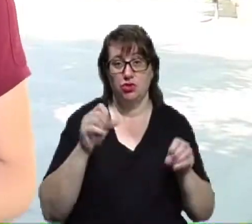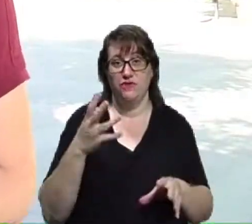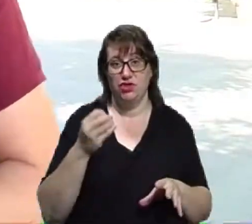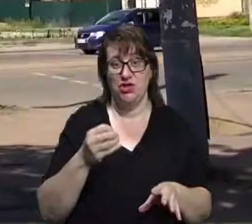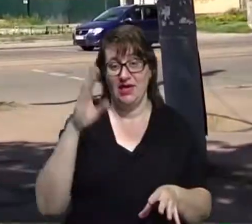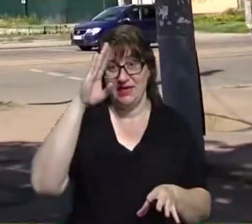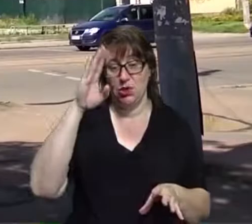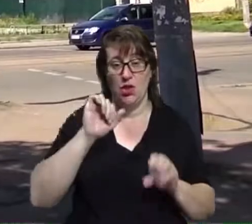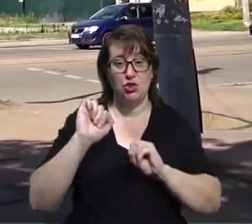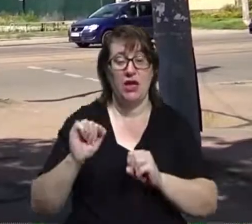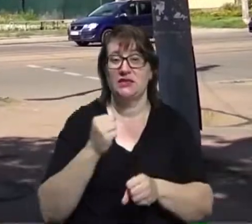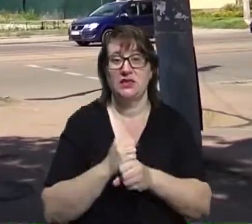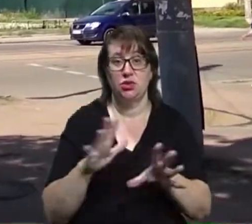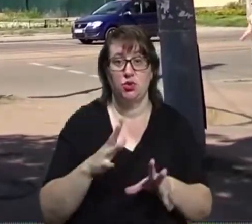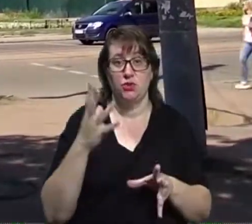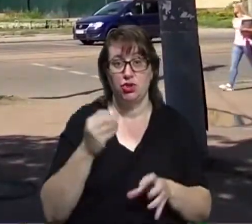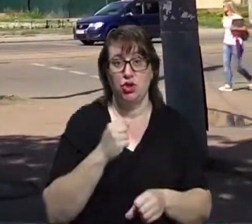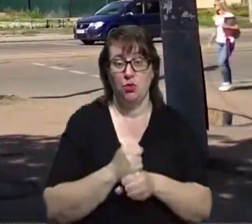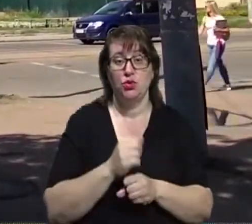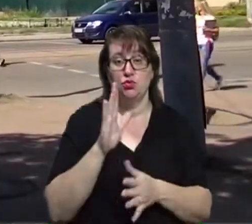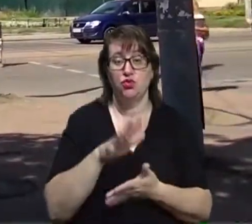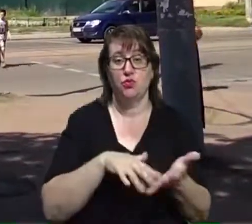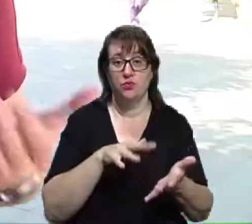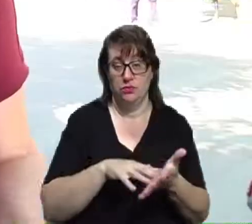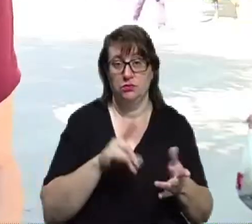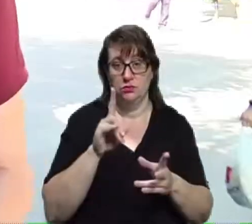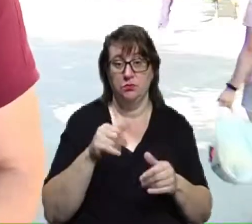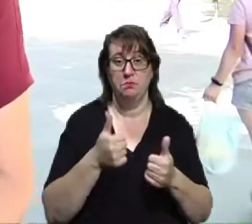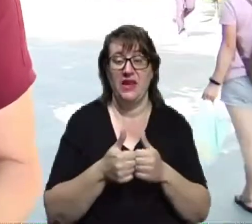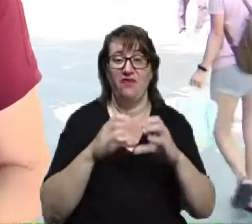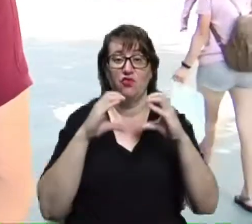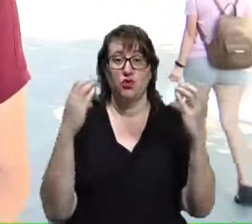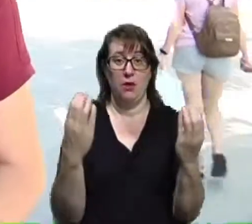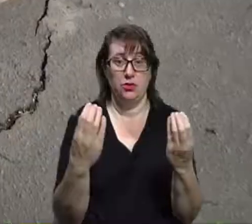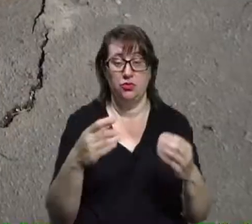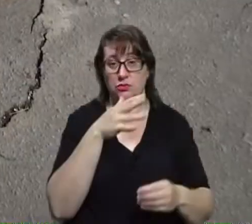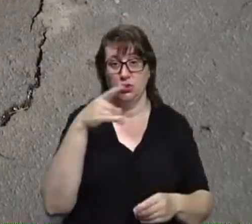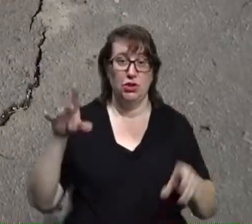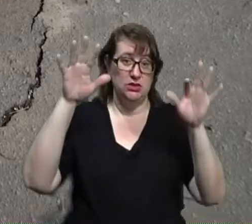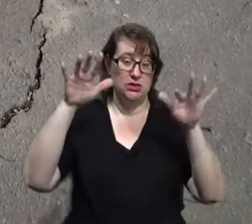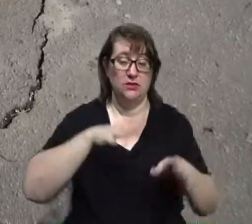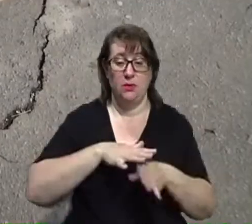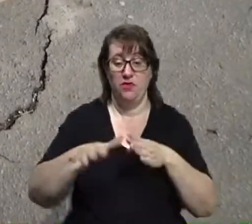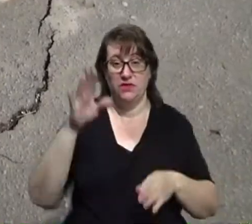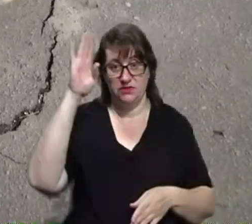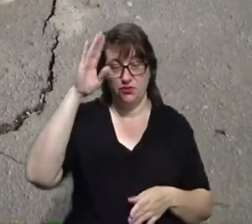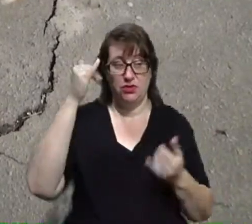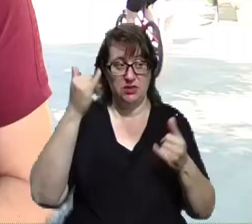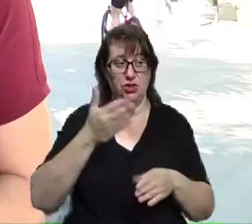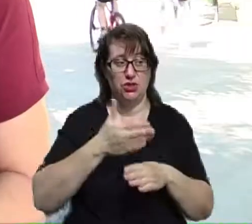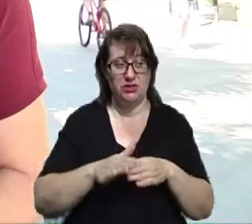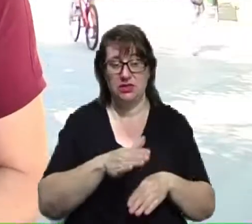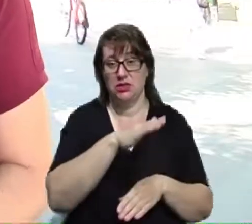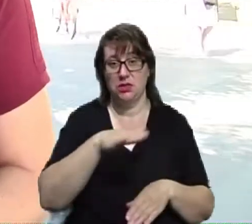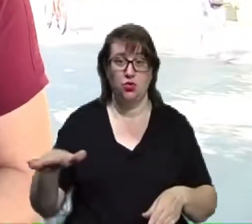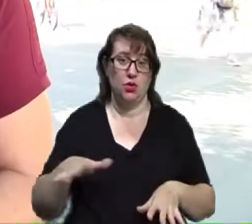зроблена, або ще якісь будівельні роботи будуть проводитися біля фундаменту, під час зливи наповнилось воно водою і зараз частина тротуару наша обвалилась.